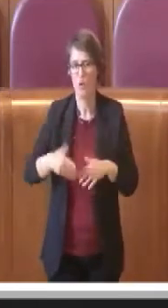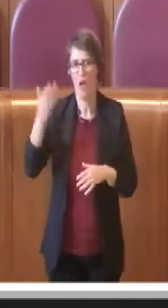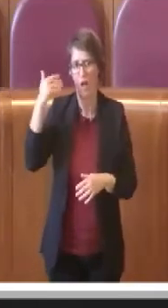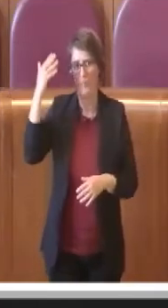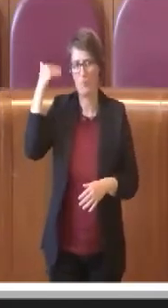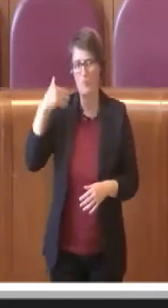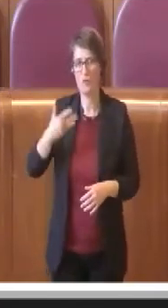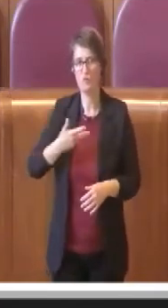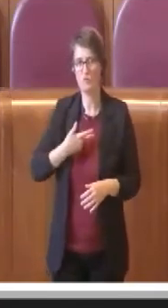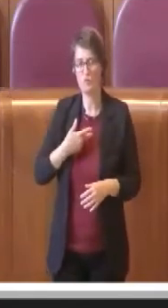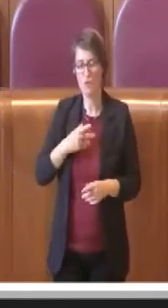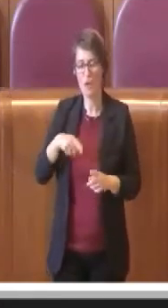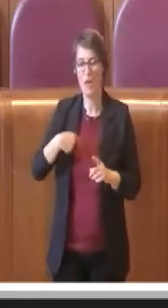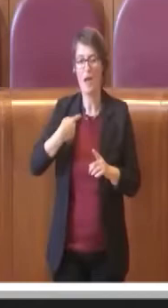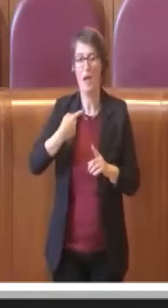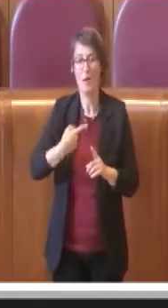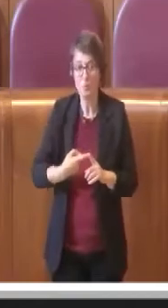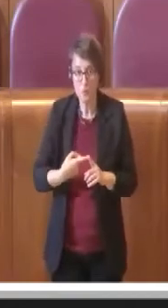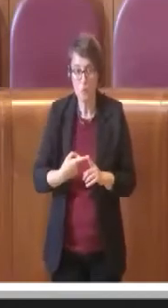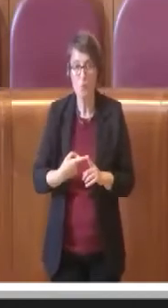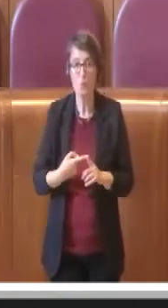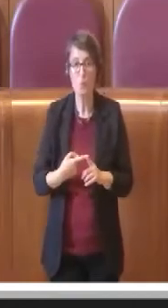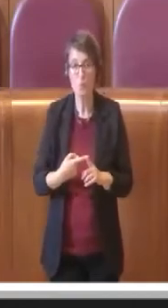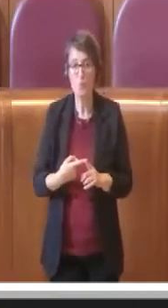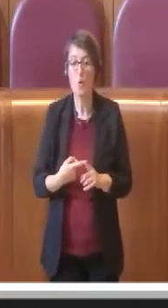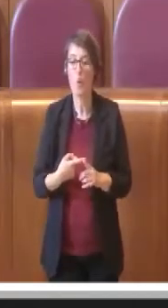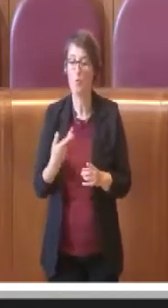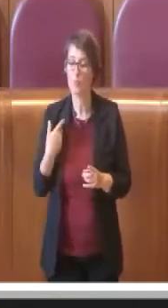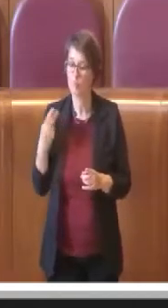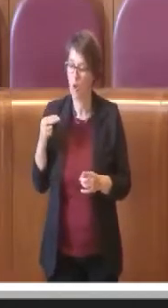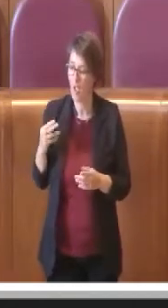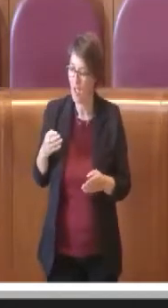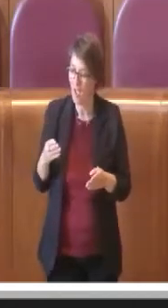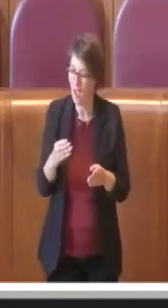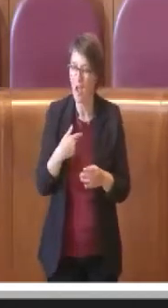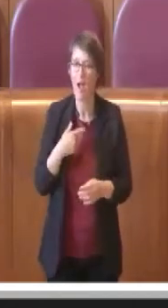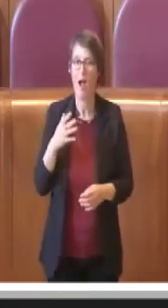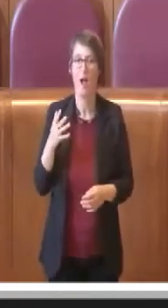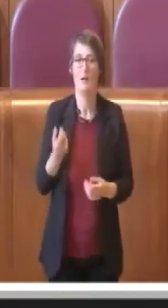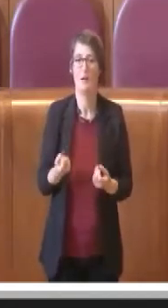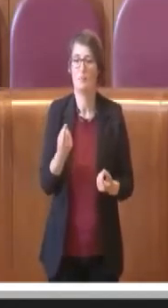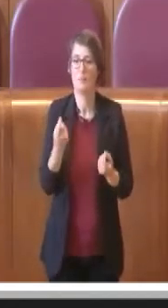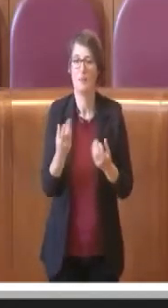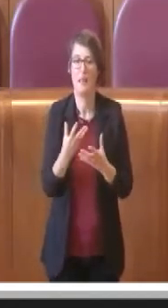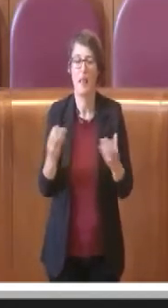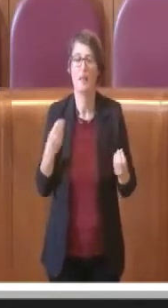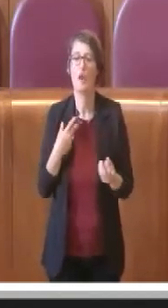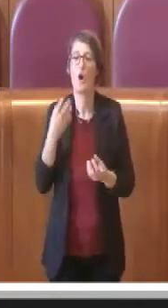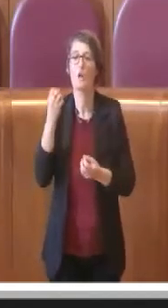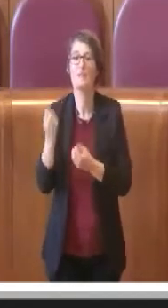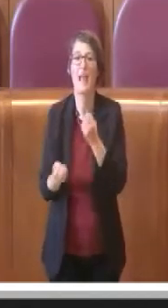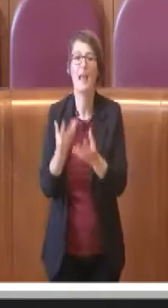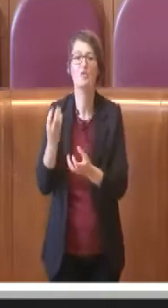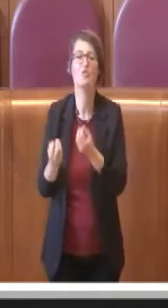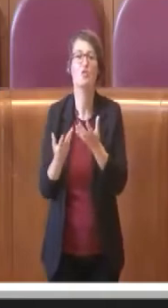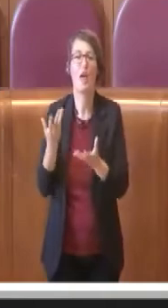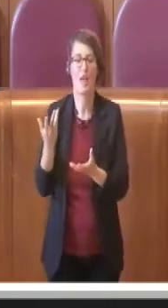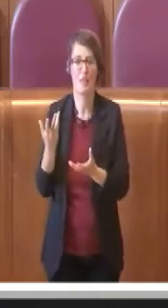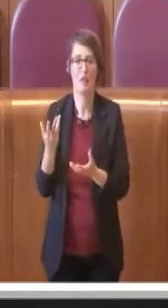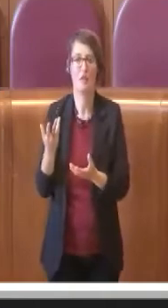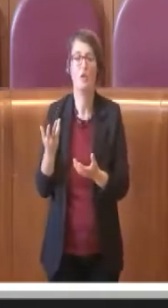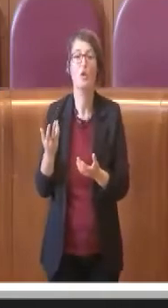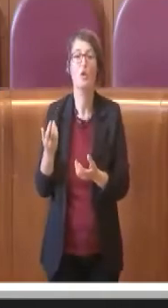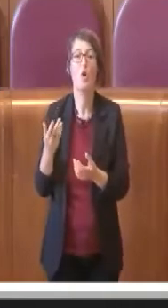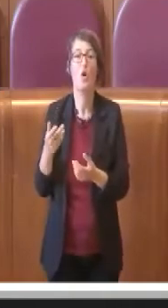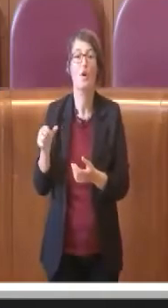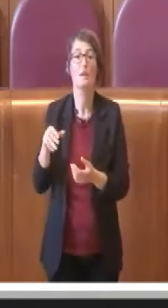corso di questi anni, dall'incendio del salario. Adesso non vorrei rientrare in tutti i